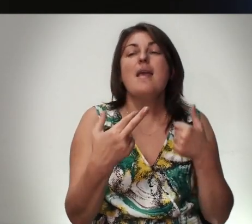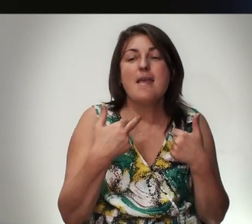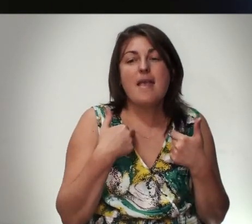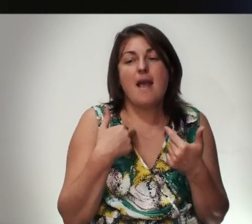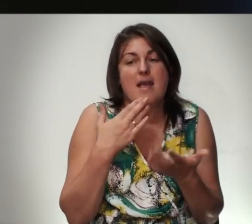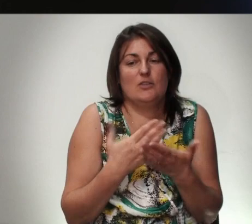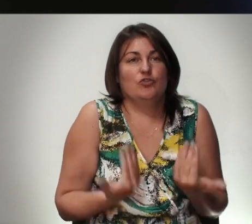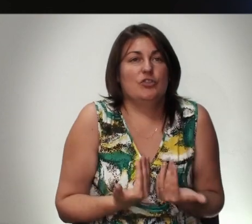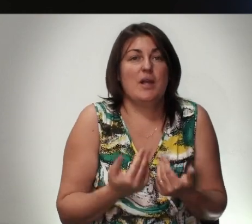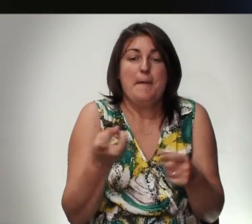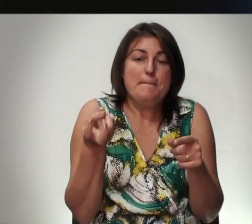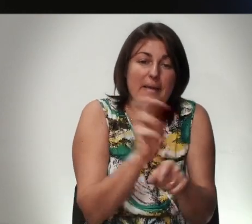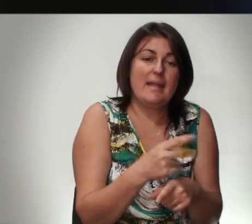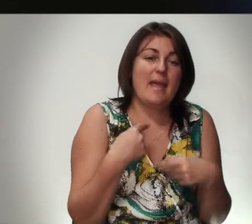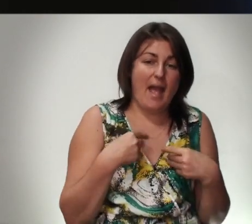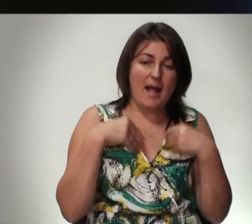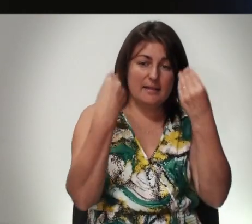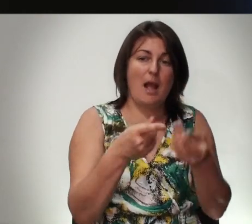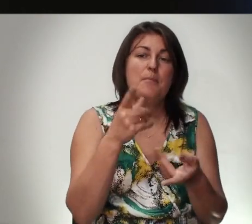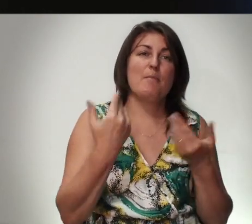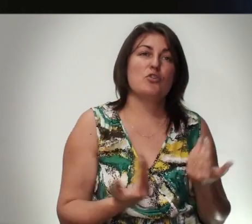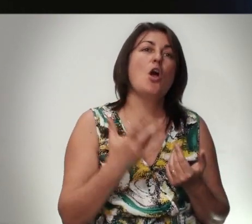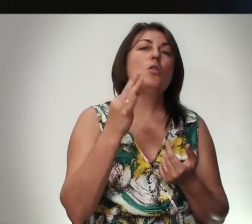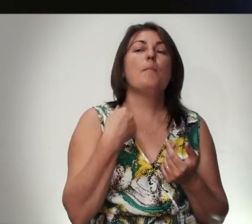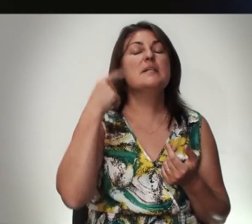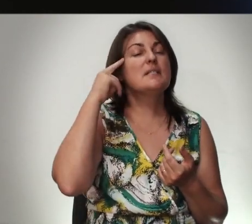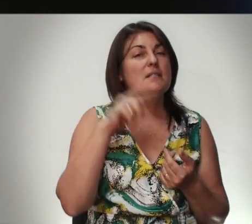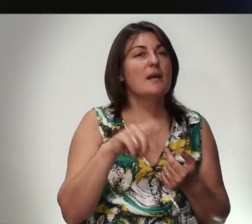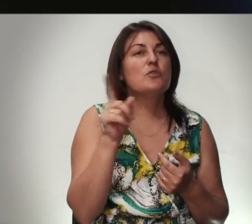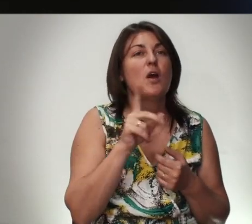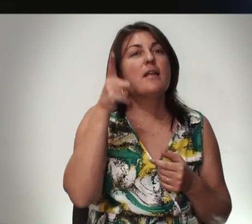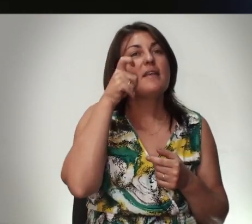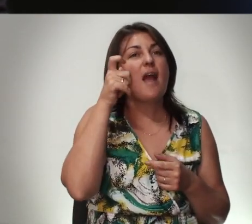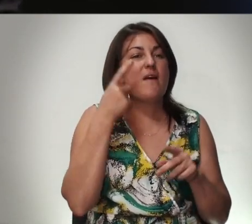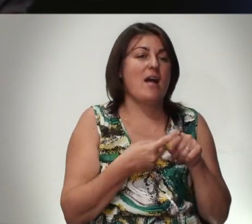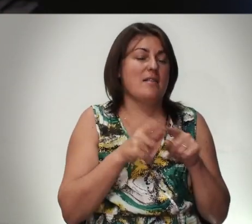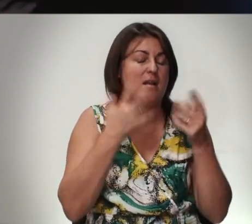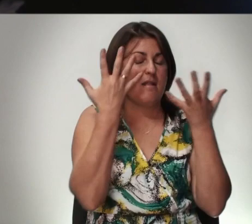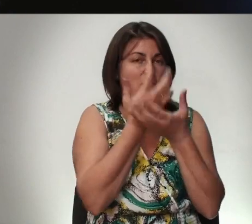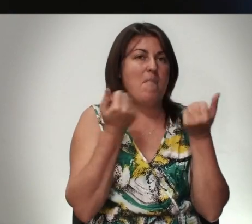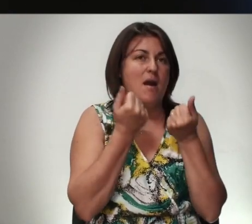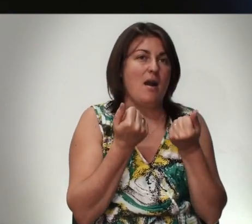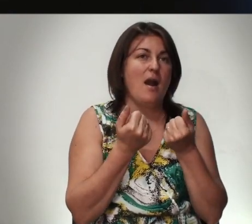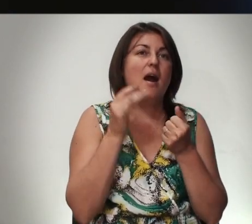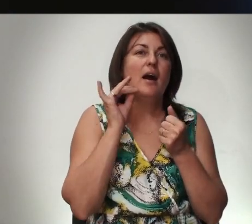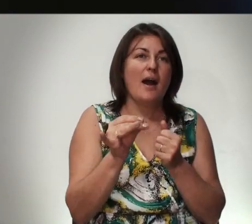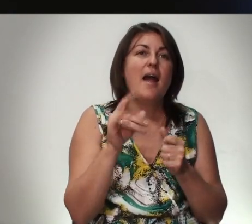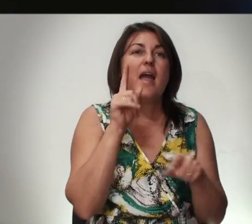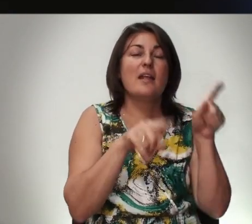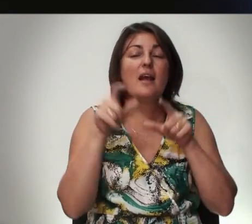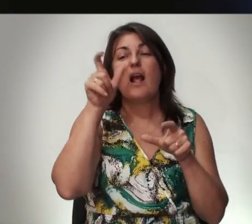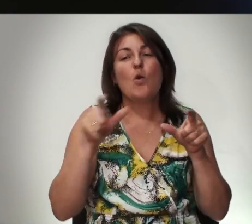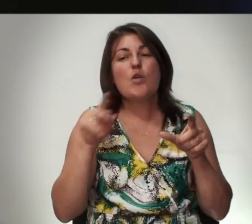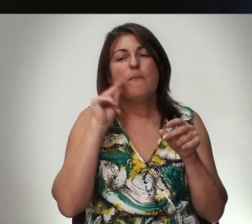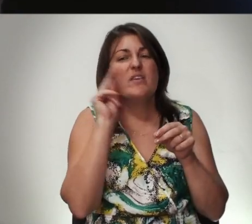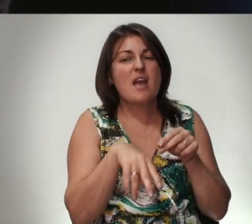Есть Жизнь Приди И Отдам Тебе Жизнь Но Мы Знаем Что Дьявол Это Тьма И Иногда Люди